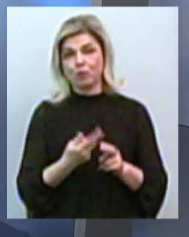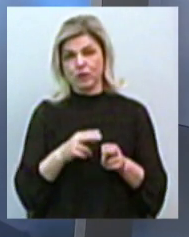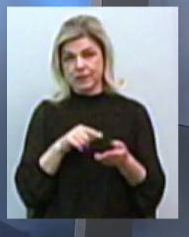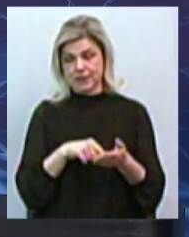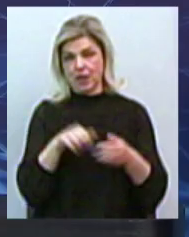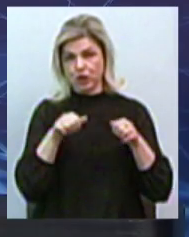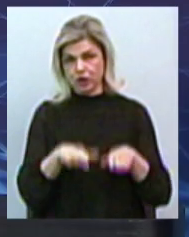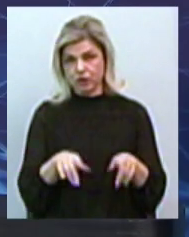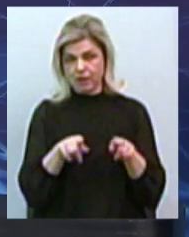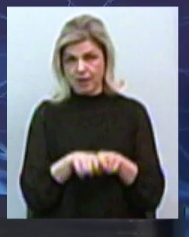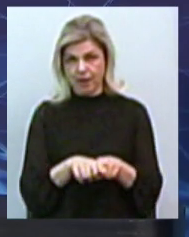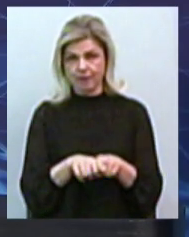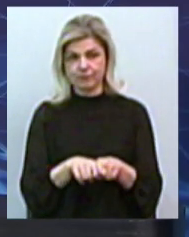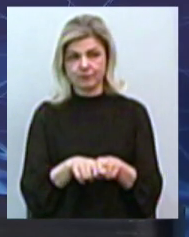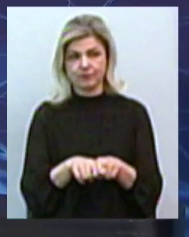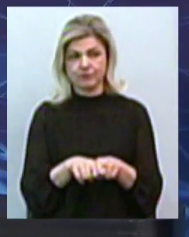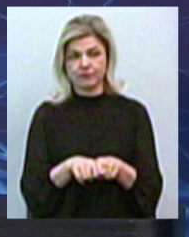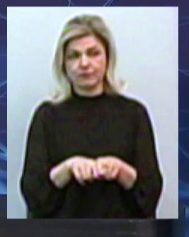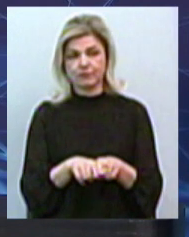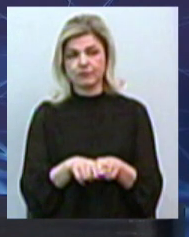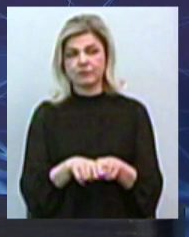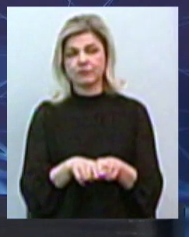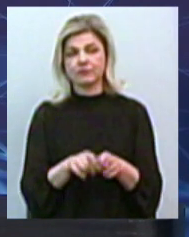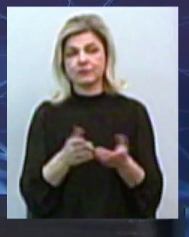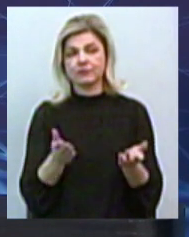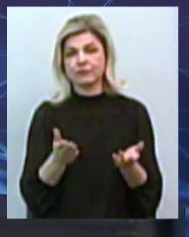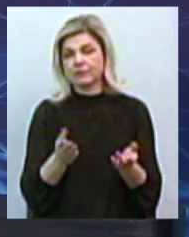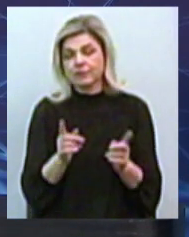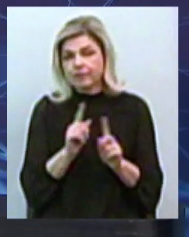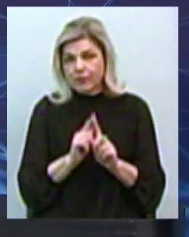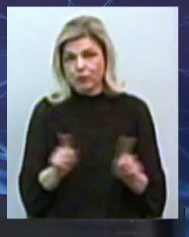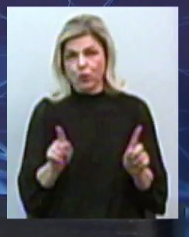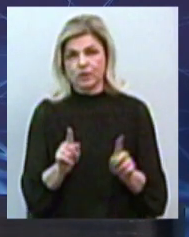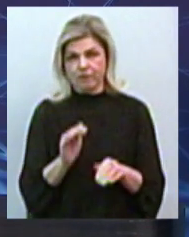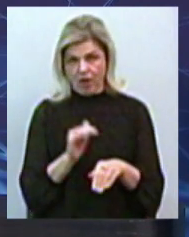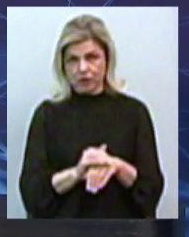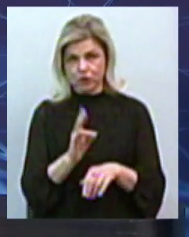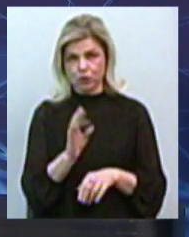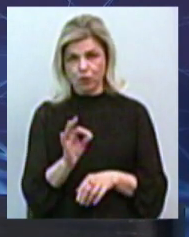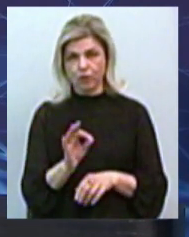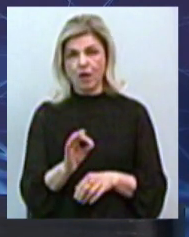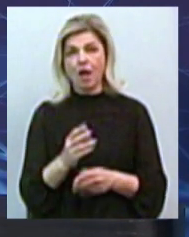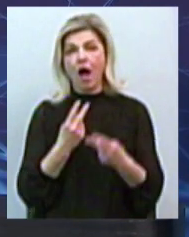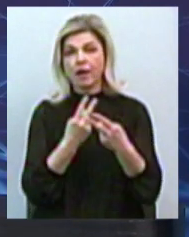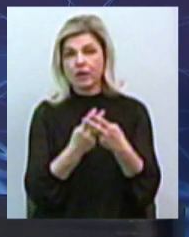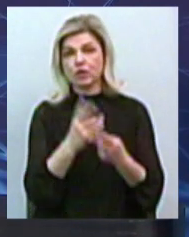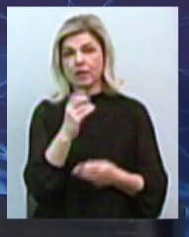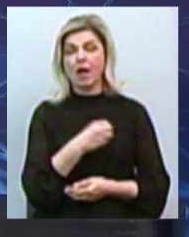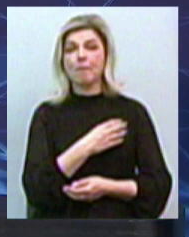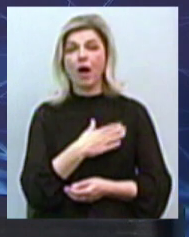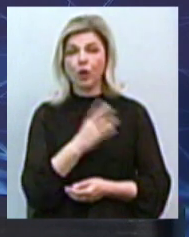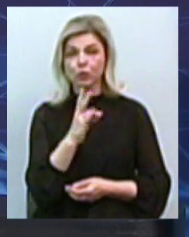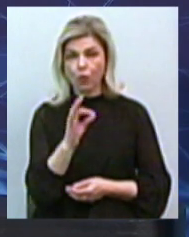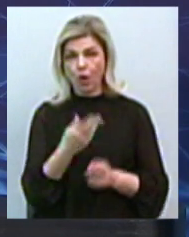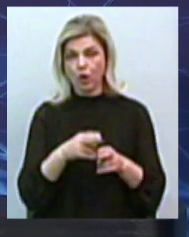таке, воно, ну, дуже необґрунтоване, тому що, ну, це якийсь нонсенс, фактично. Тобто, накладати арешт на майно, яке вже